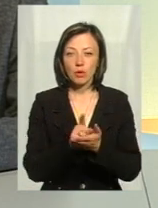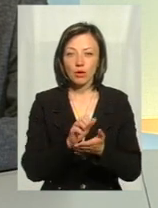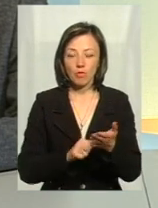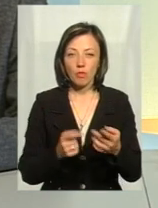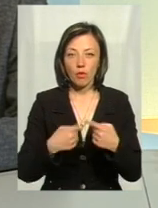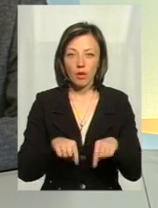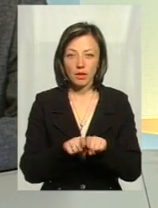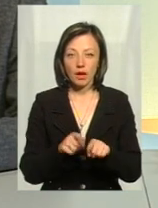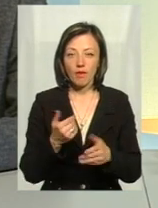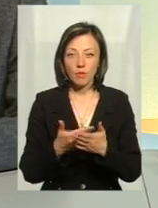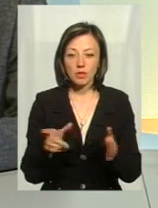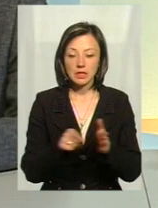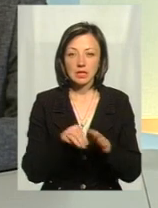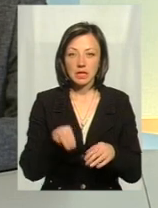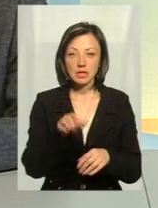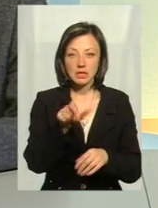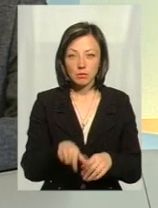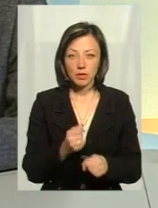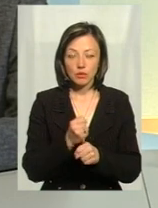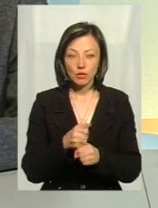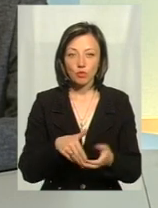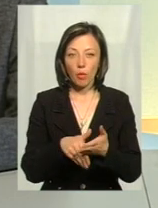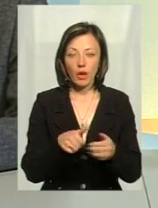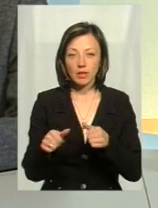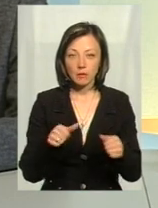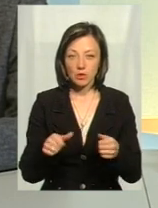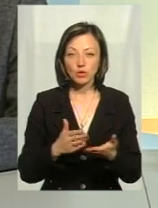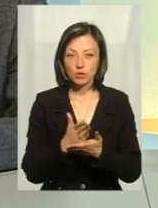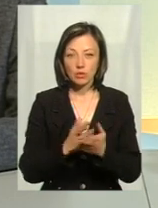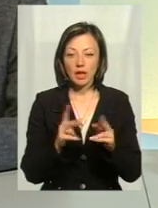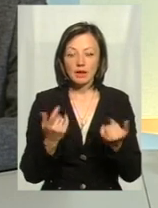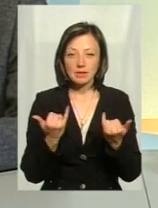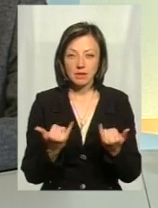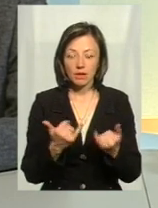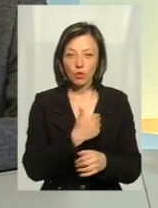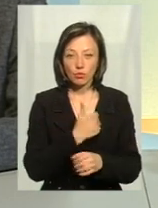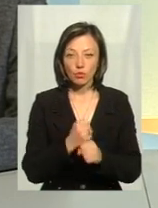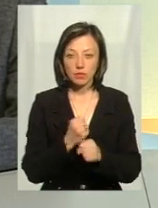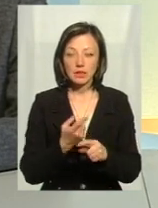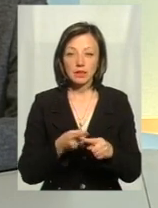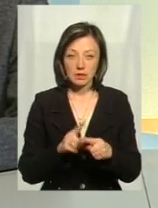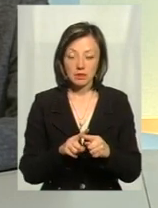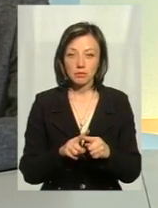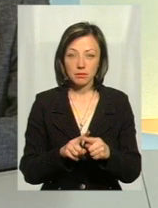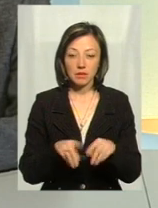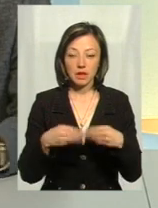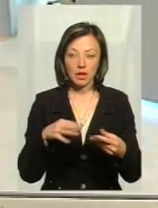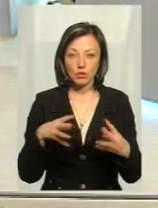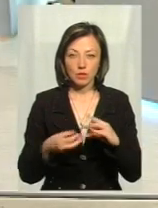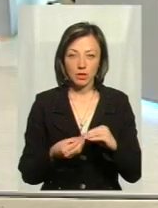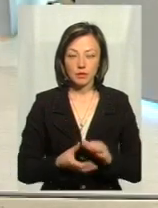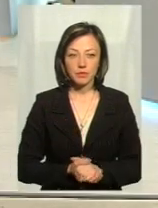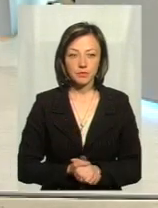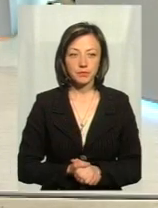А от з таксістом працювати за допомогою диспетчерських служб, і так, як ми зараз це настраюємо, це, воно дає результат, це